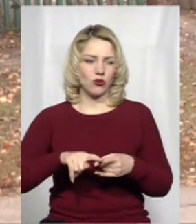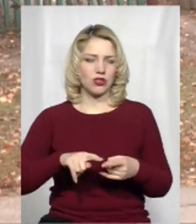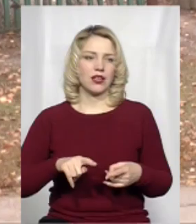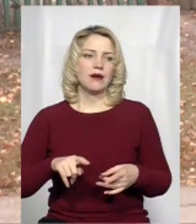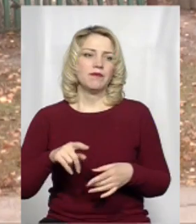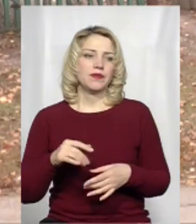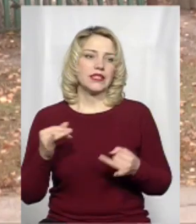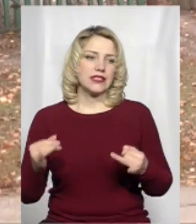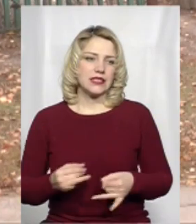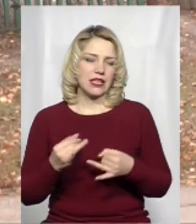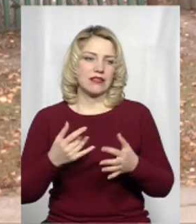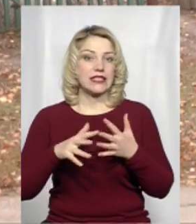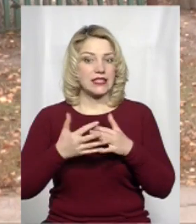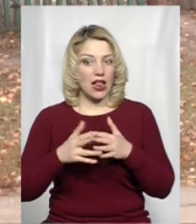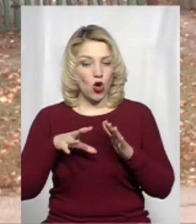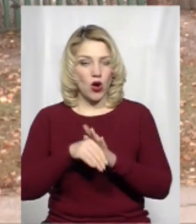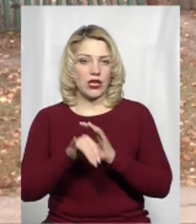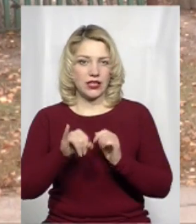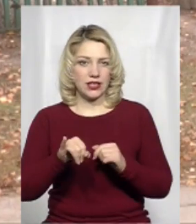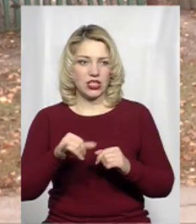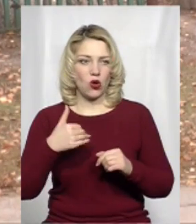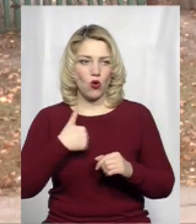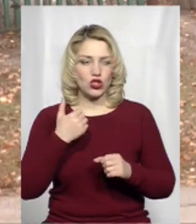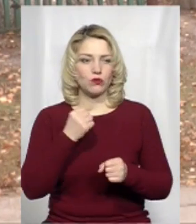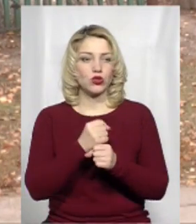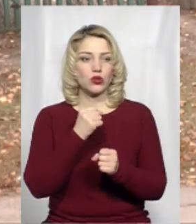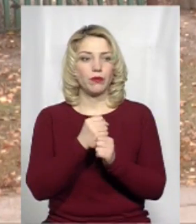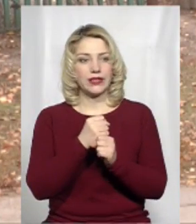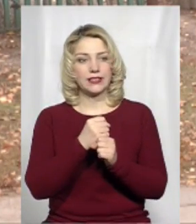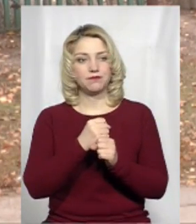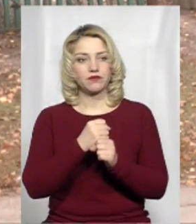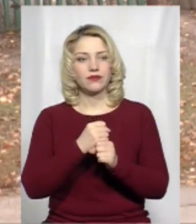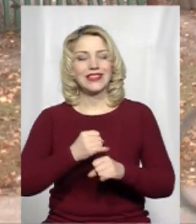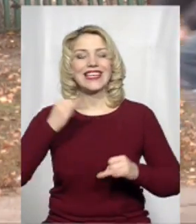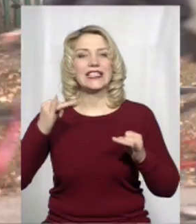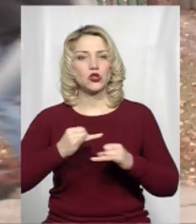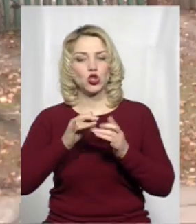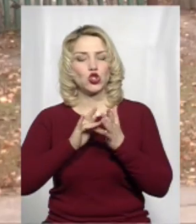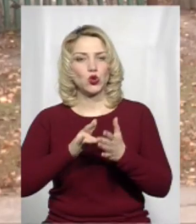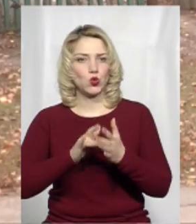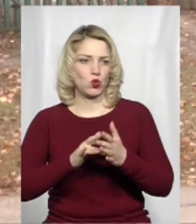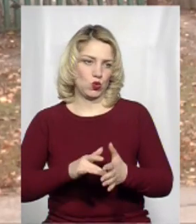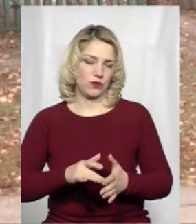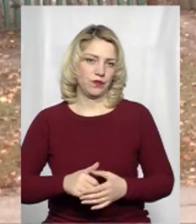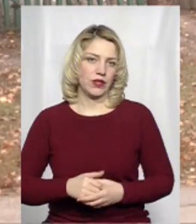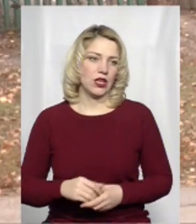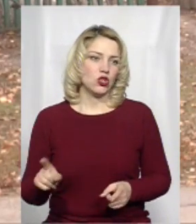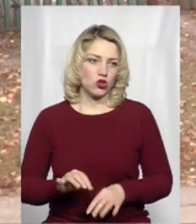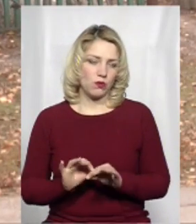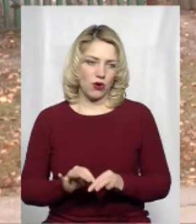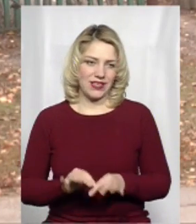розпис села, а ми хочемо зробити своєрідний такий історичний тур, історичний турне, що будемо провести,